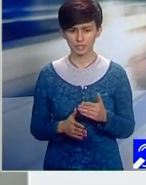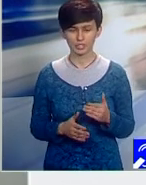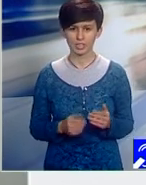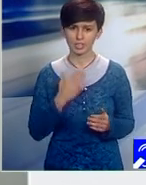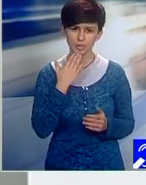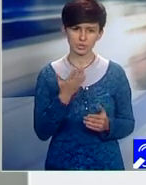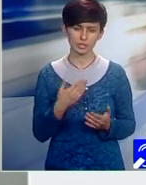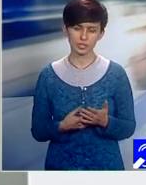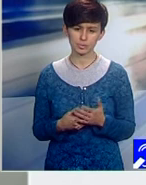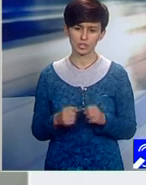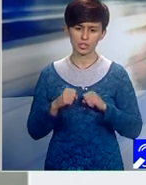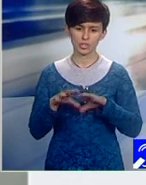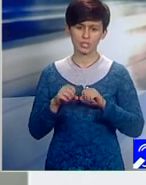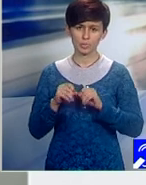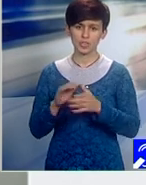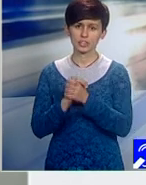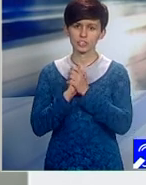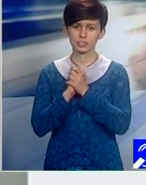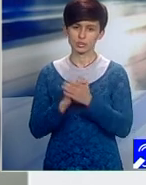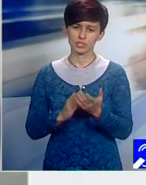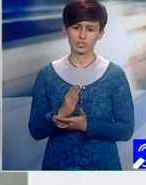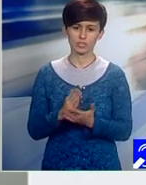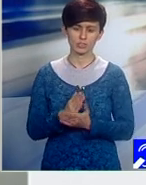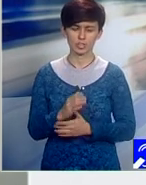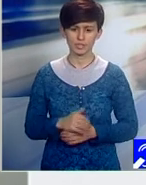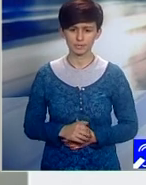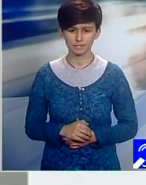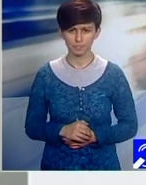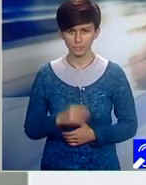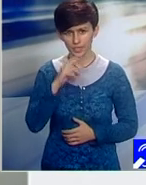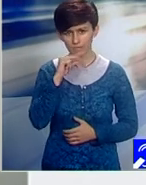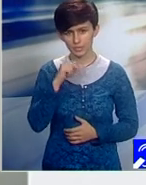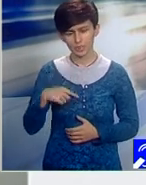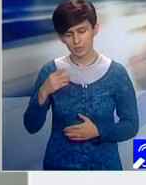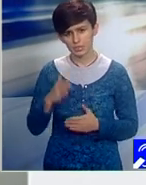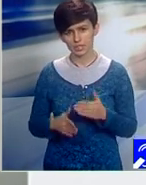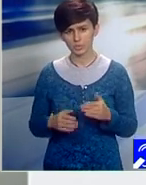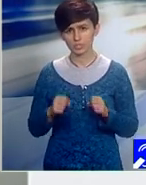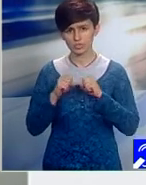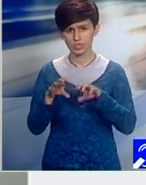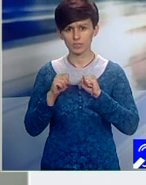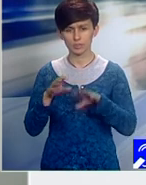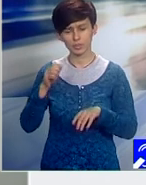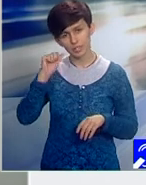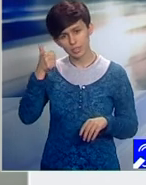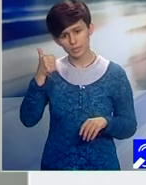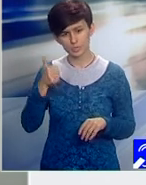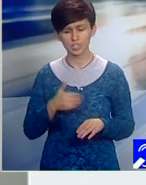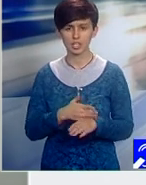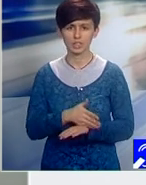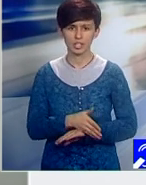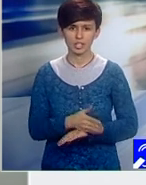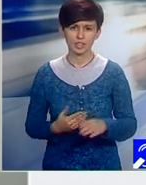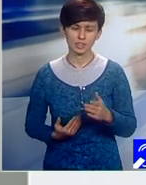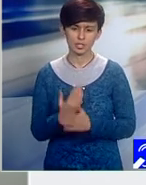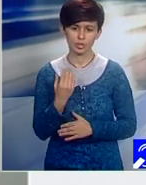pentru aceste informații. Succes în continuare. Cu mare drag. Mulțumesc. Trecem acum la un alt subiect și vă informăm că de mâine intră în vigoare